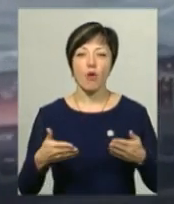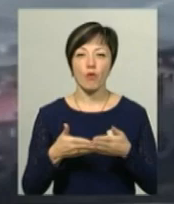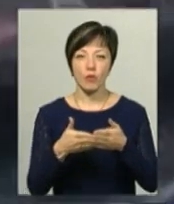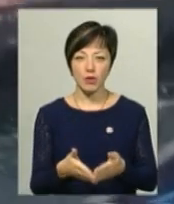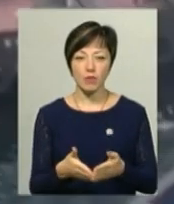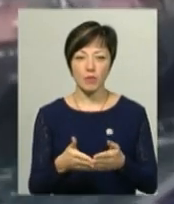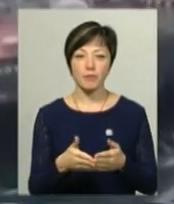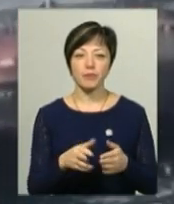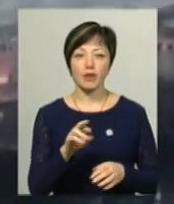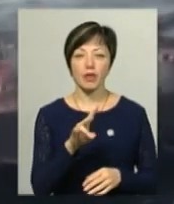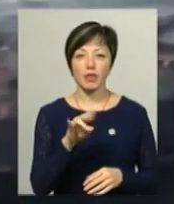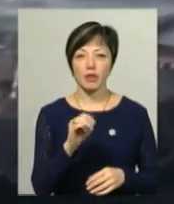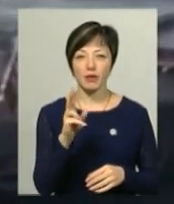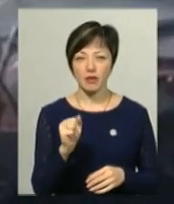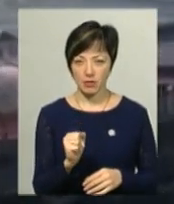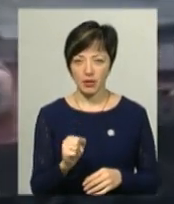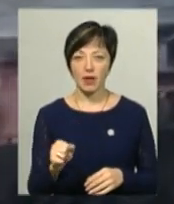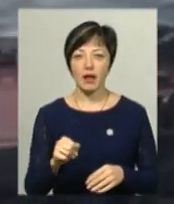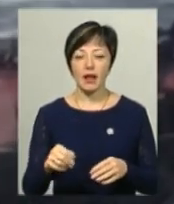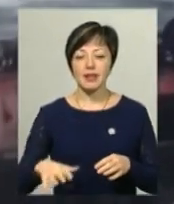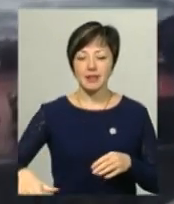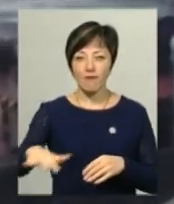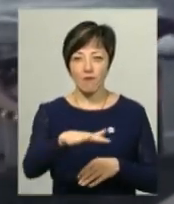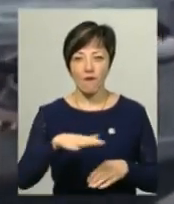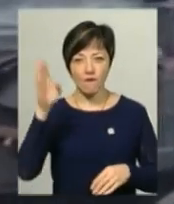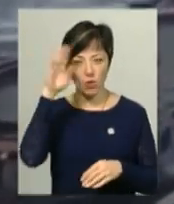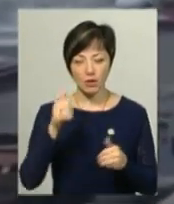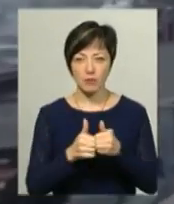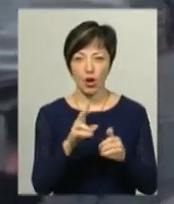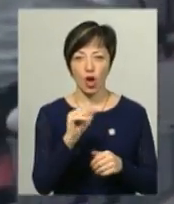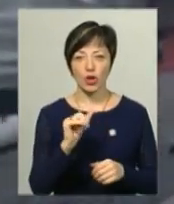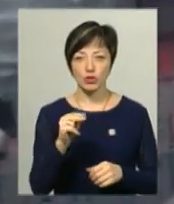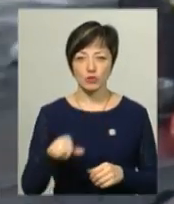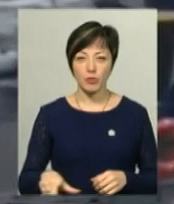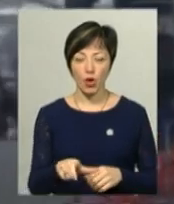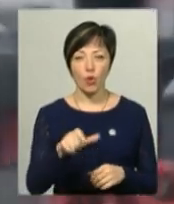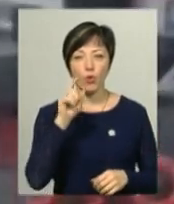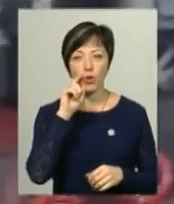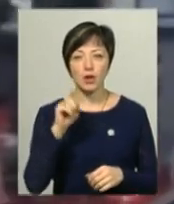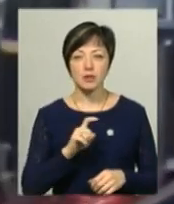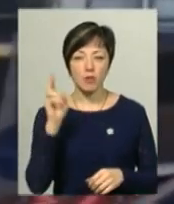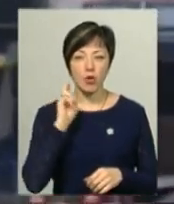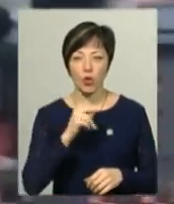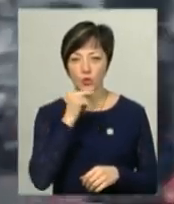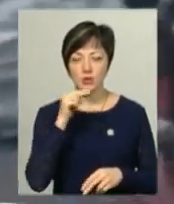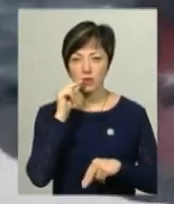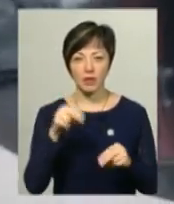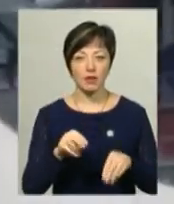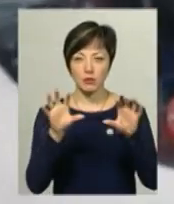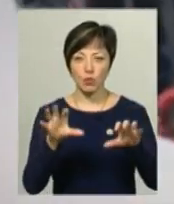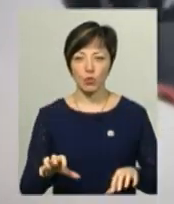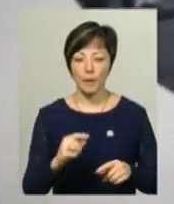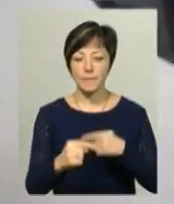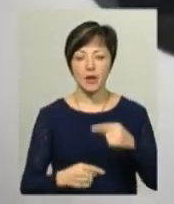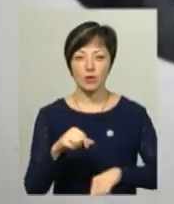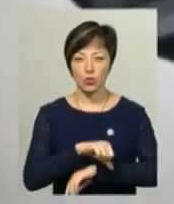рейдовий буксир Яникапун. Це сталося в нейтральних водах біля Керченської протоки. Українських моряків Росія звинувачує в незаконному перетині кордону.